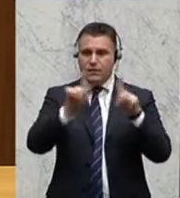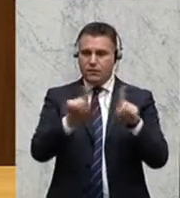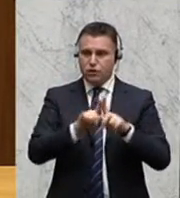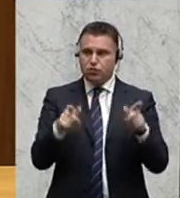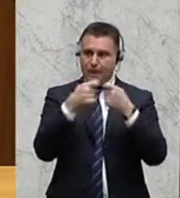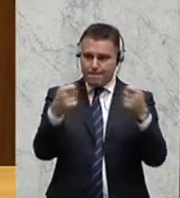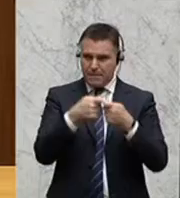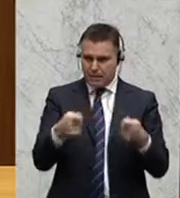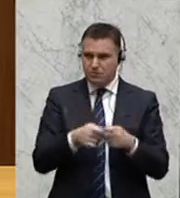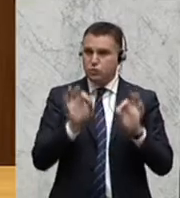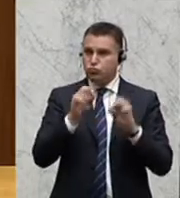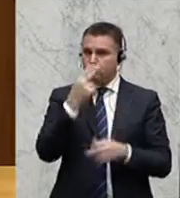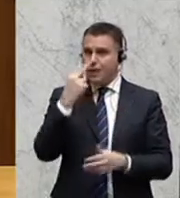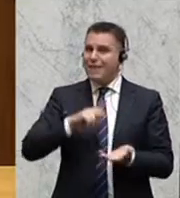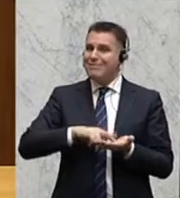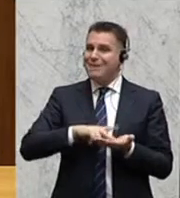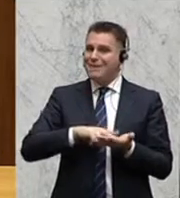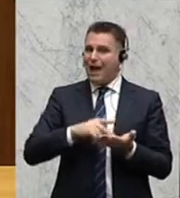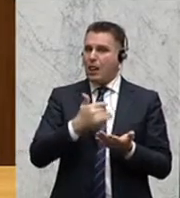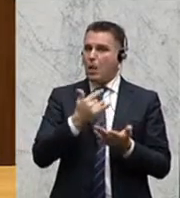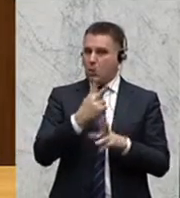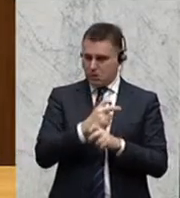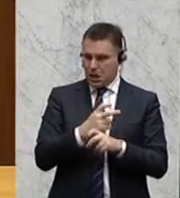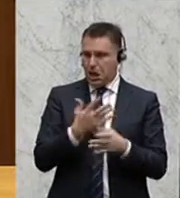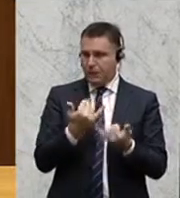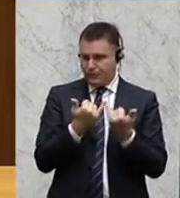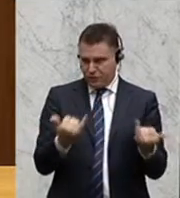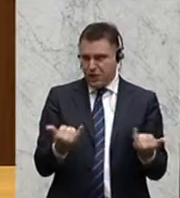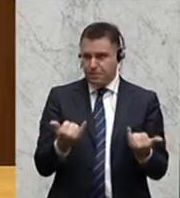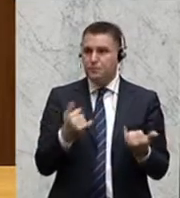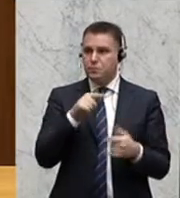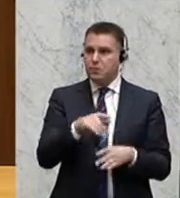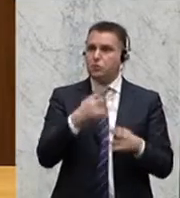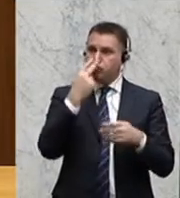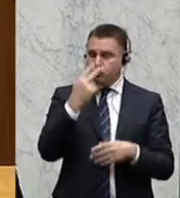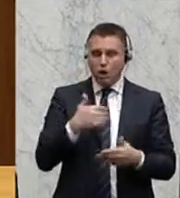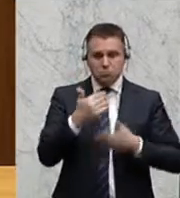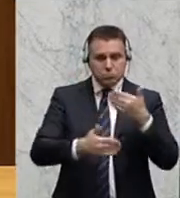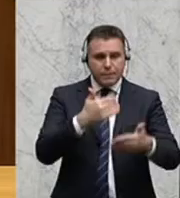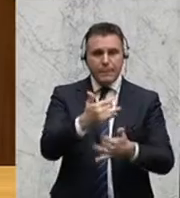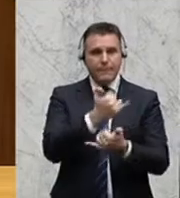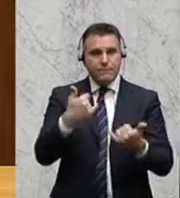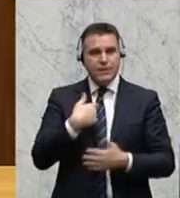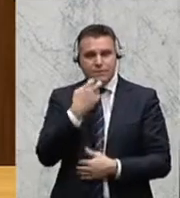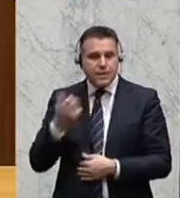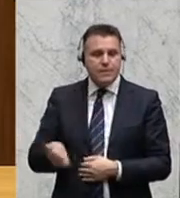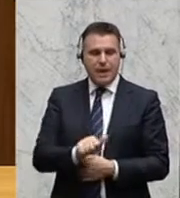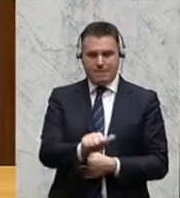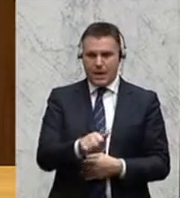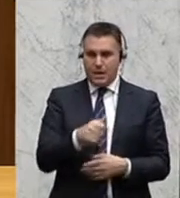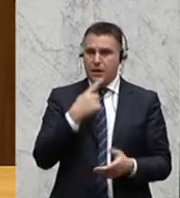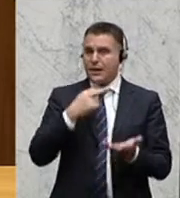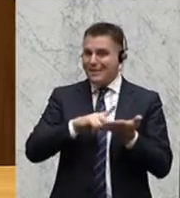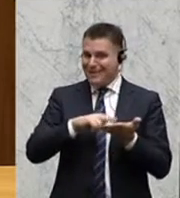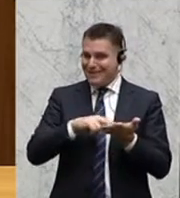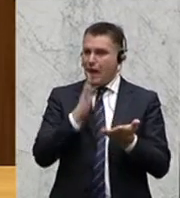ein digitales Österreich präsentiert, um uns genau in solchen Prozessen auch einzubringen. Denn den